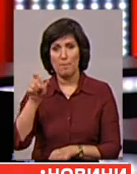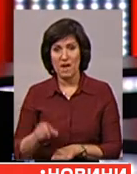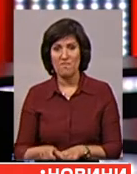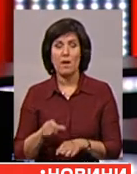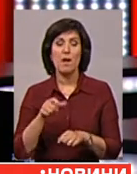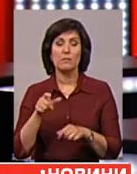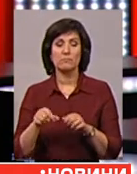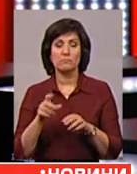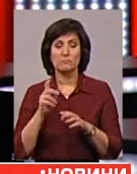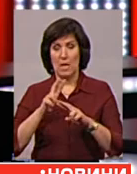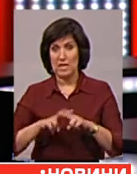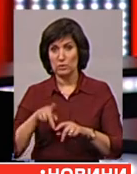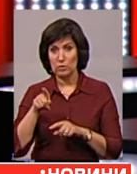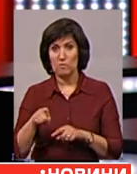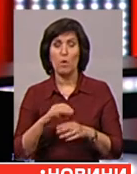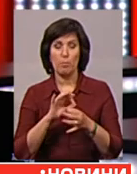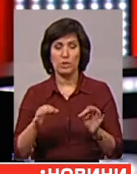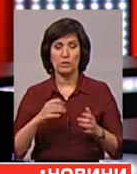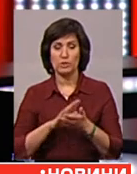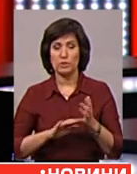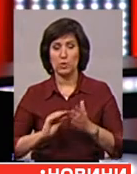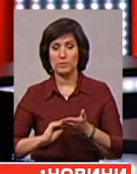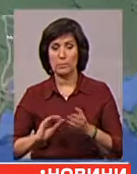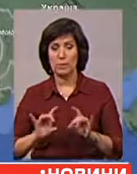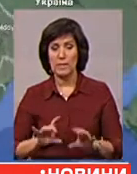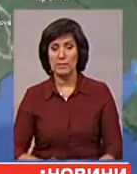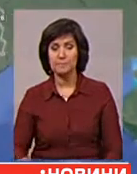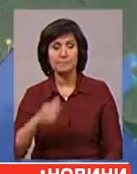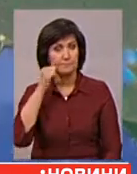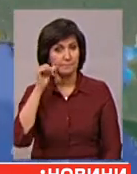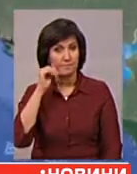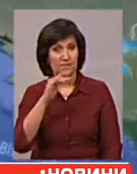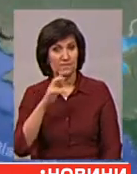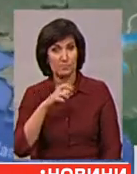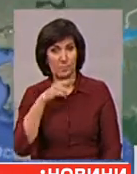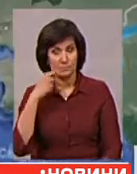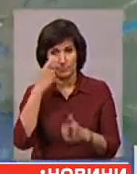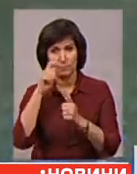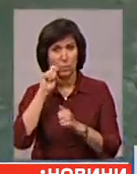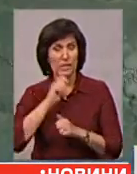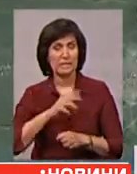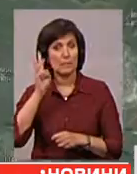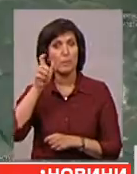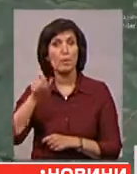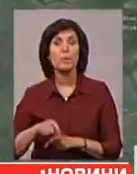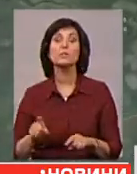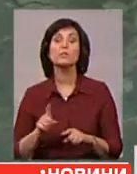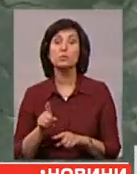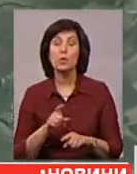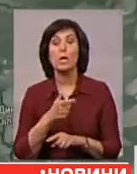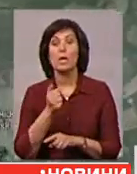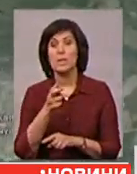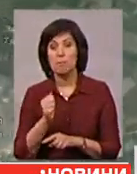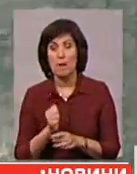приховавши його арешт. Докладніше Олексій Гоман. Вчора ФСБ Росії повідомило українських дипломатів, що Павла